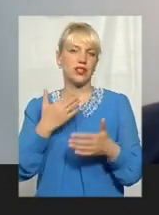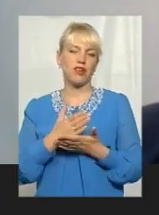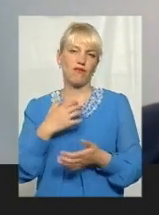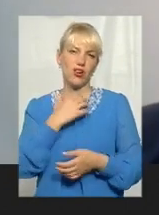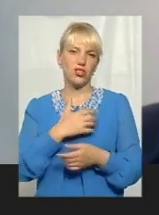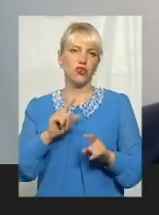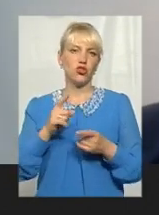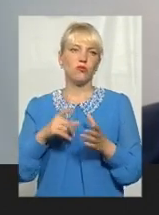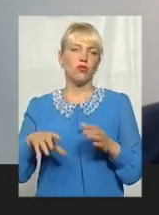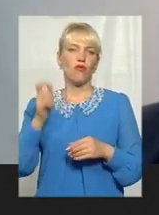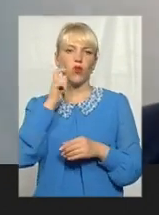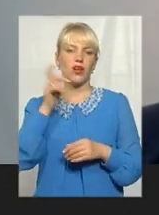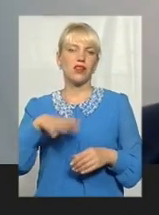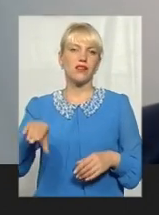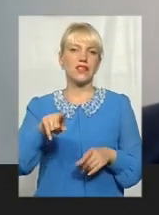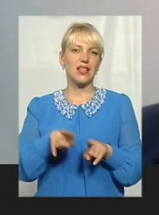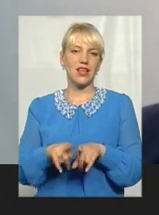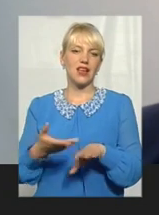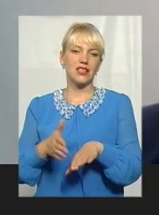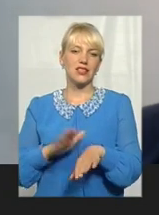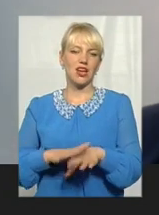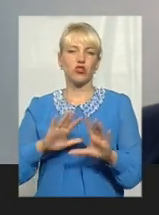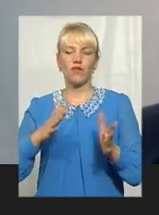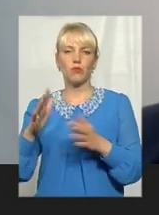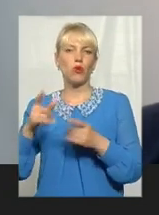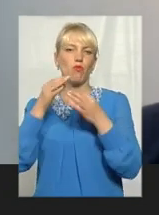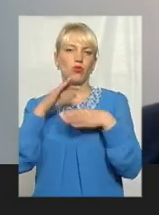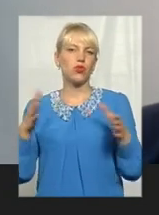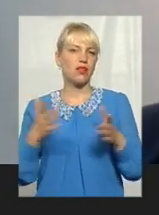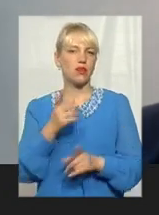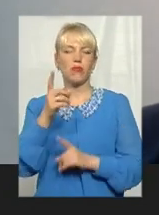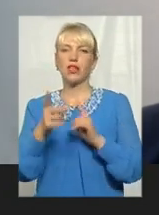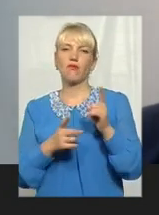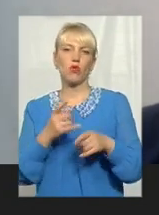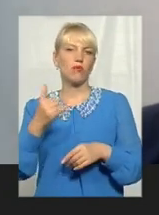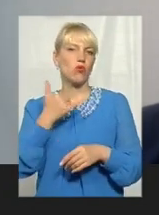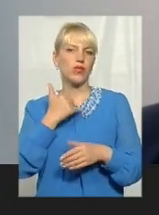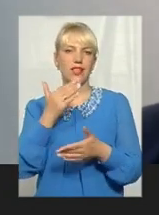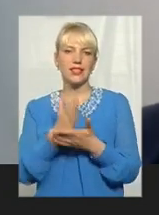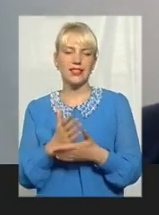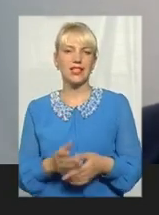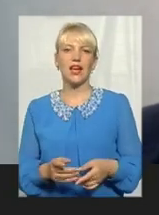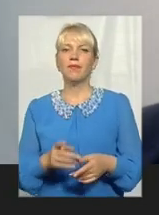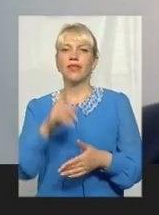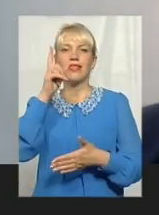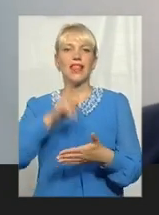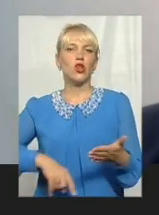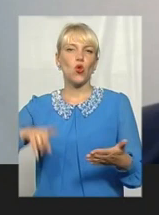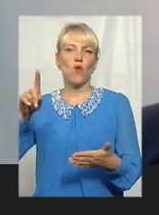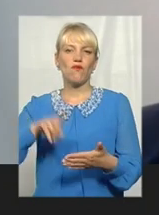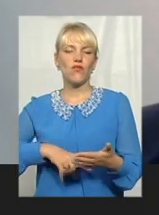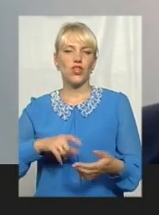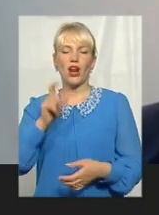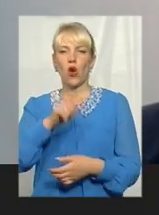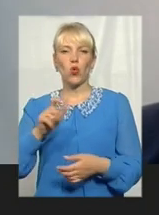чому в Україні все так тяжко відбувається з будь-якими реформи? У нас є тотальна недовіра людей